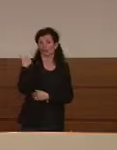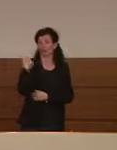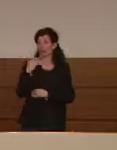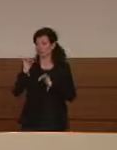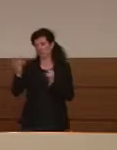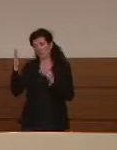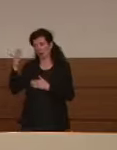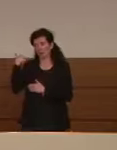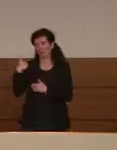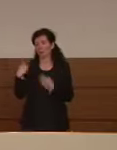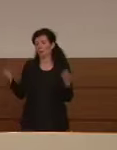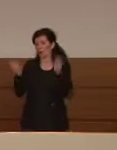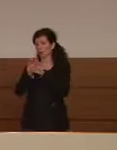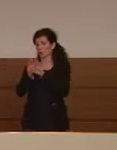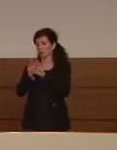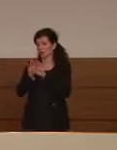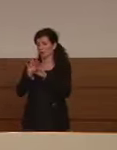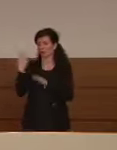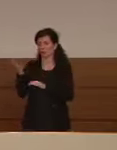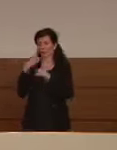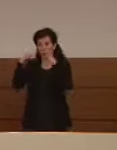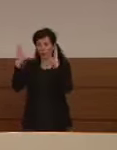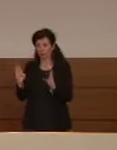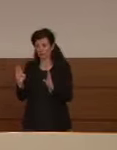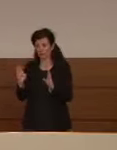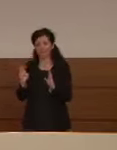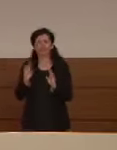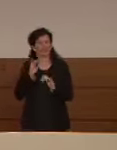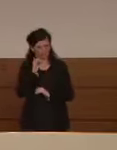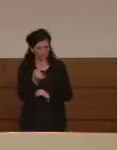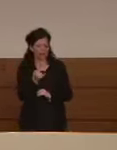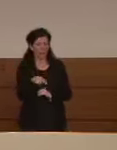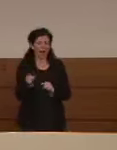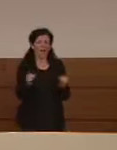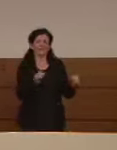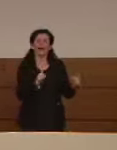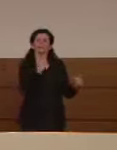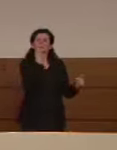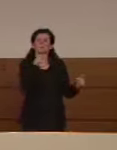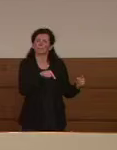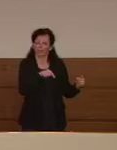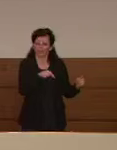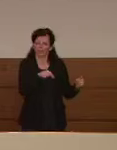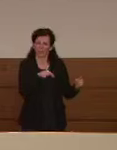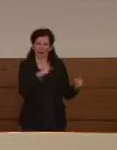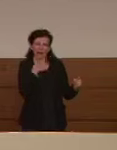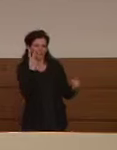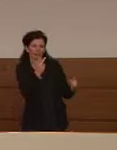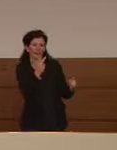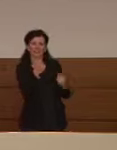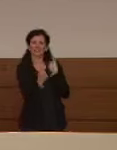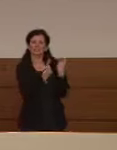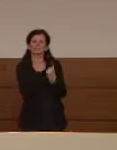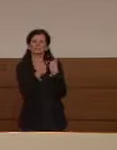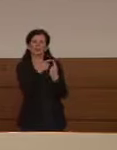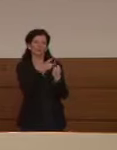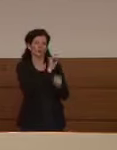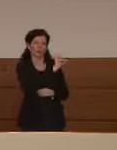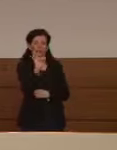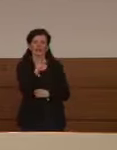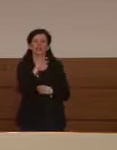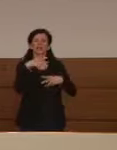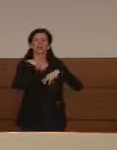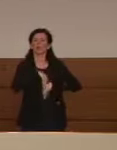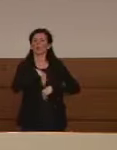sì però nella prima fase intanto si continuano a vedere i casi che dato il tempo di incubazione sono stati